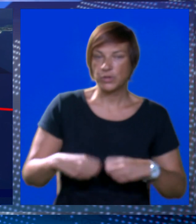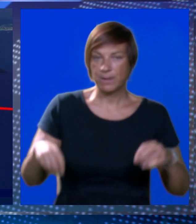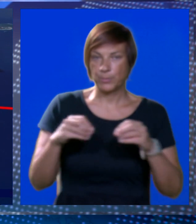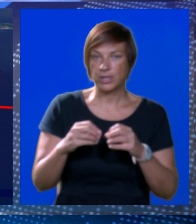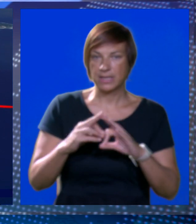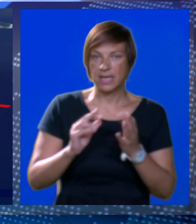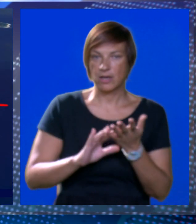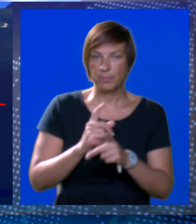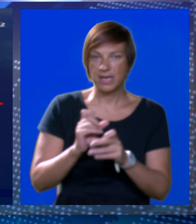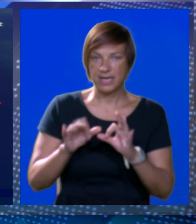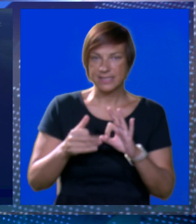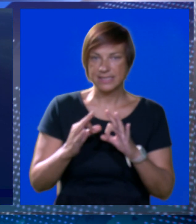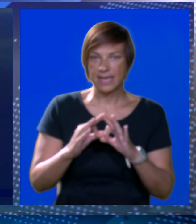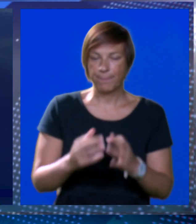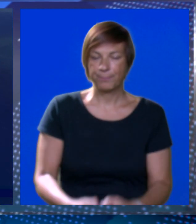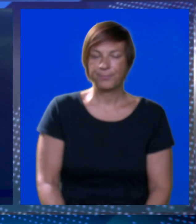putem projekta aglomeracije.